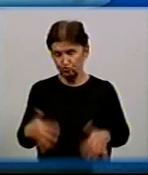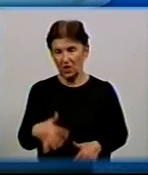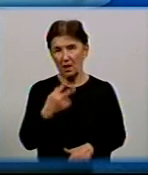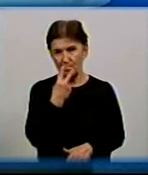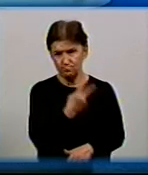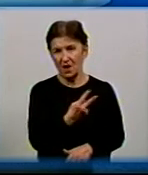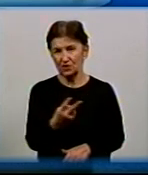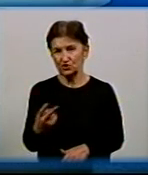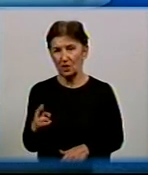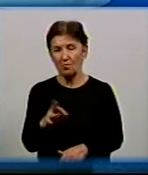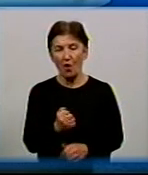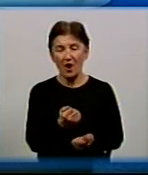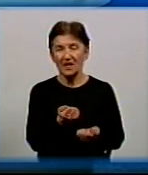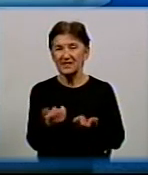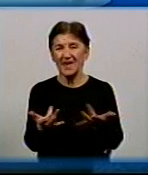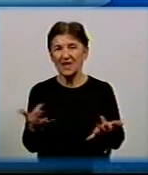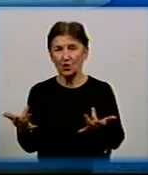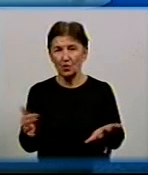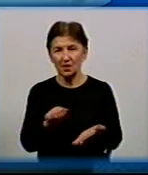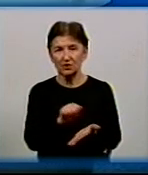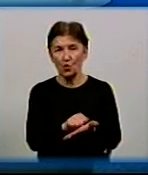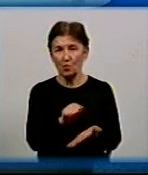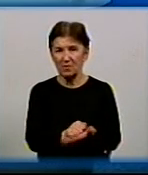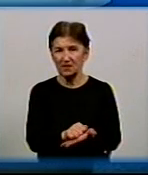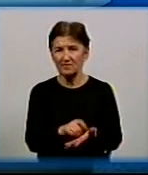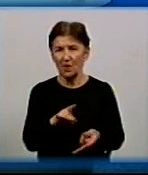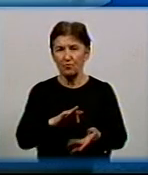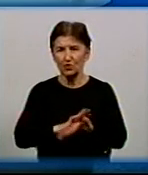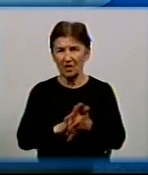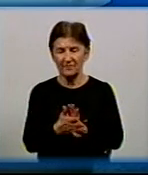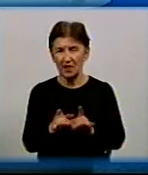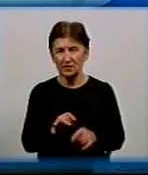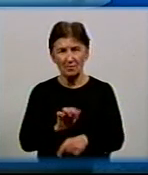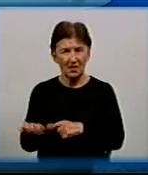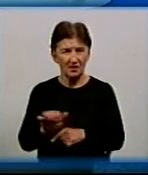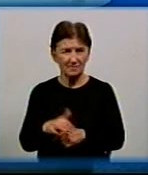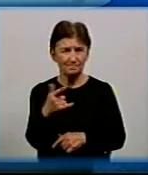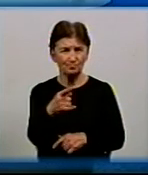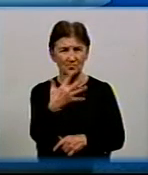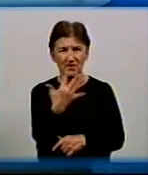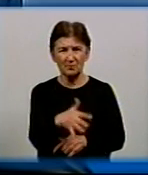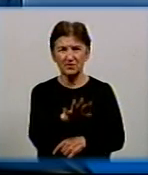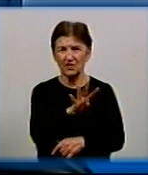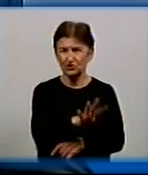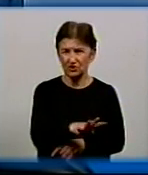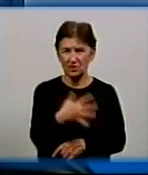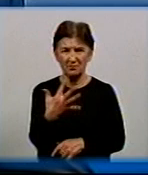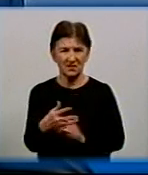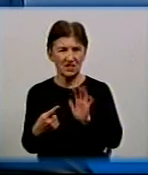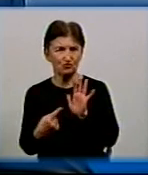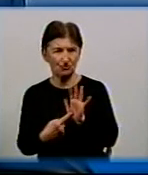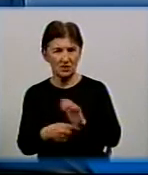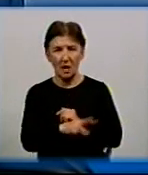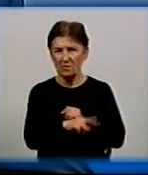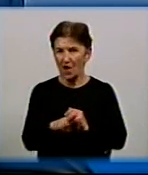по декілька документів, договорів на постачання газу, наприклад, це 54-56 мільйонів гривень. А це,